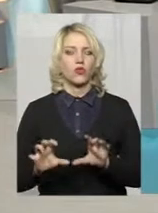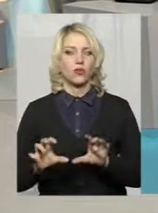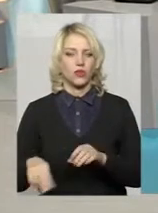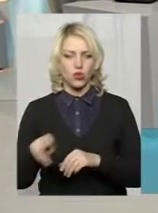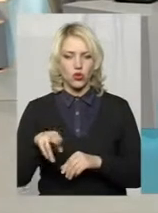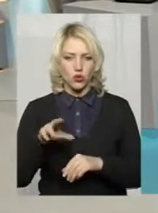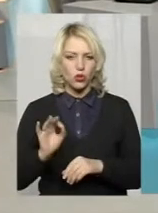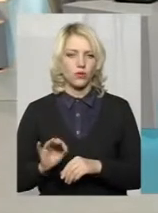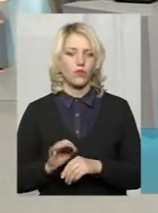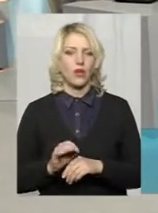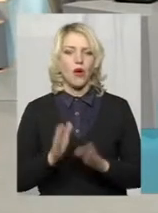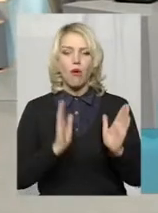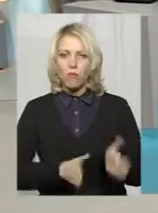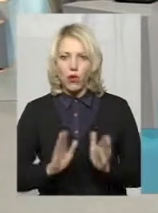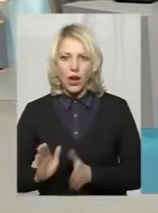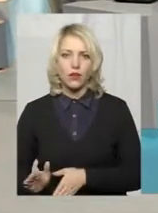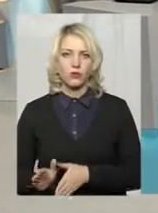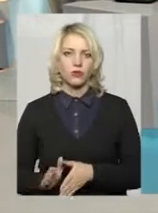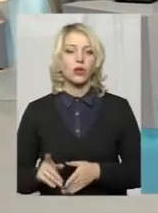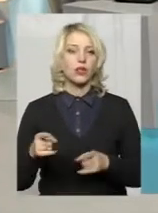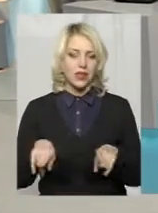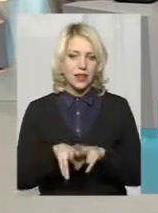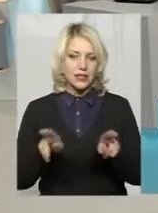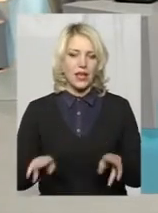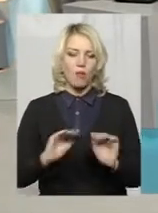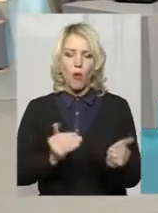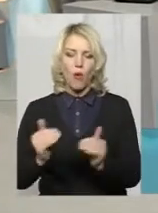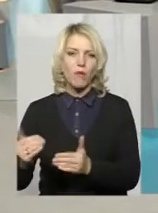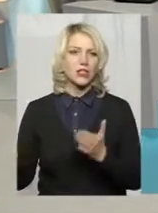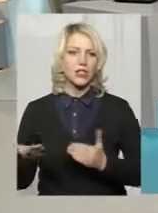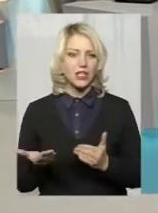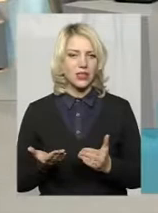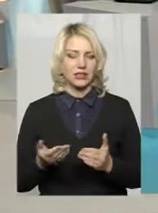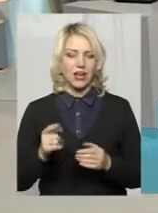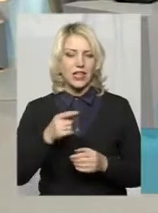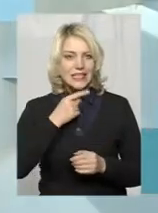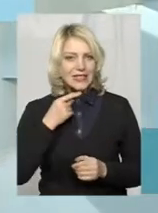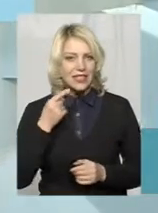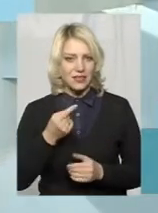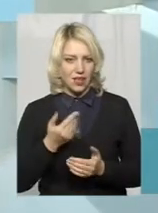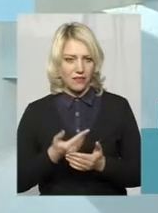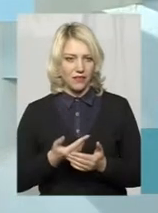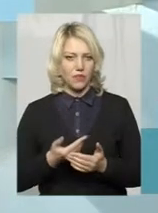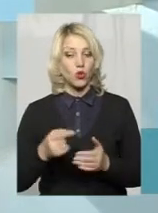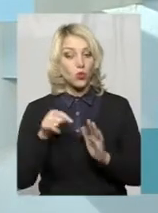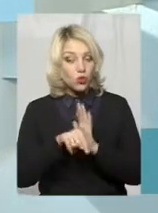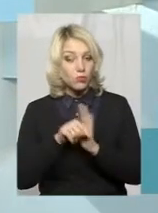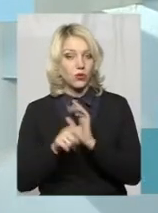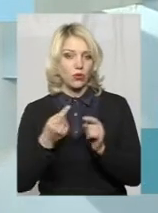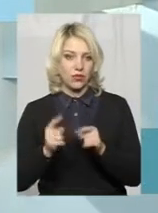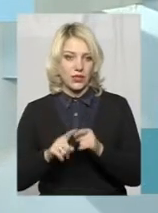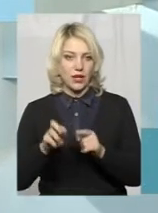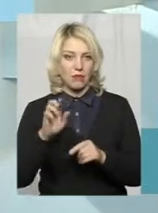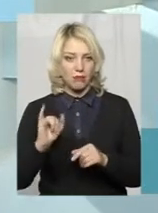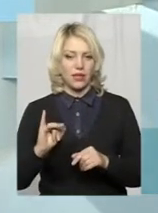щодо порядку, так само обмежень якихось, про яких сказав. Тобто, оце би керувала